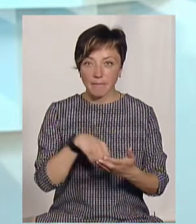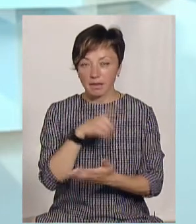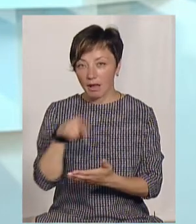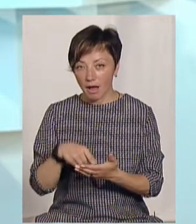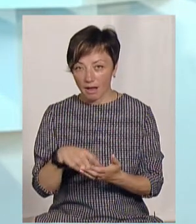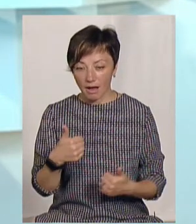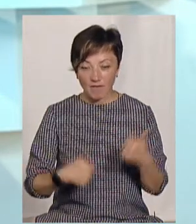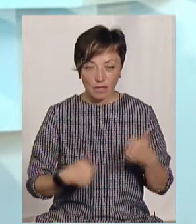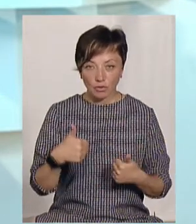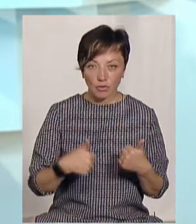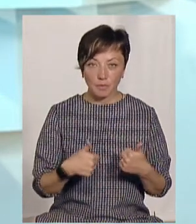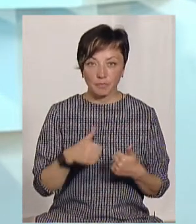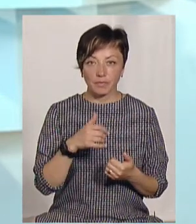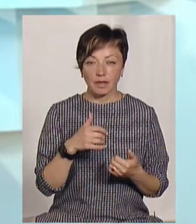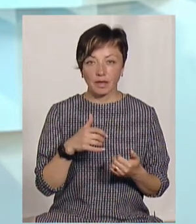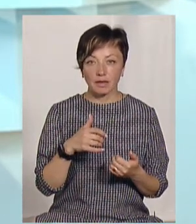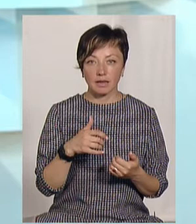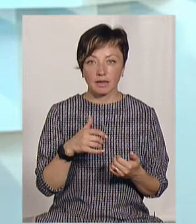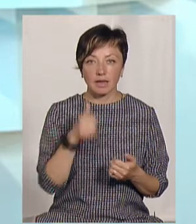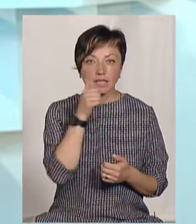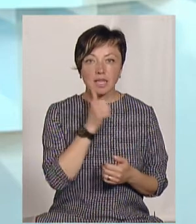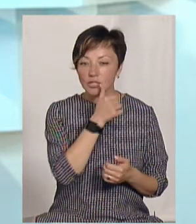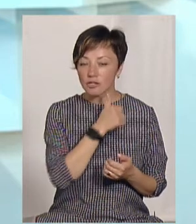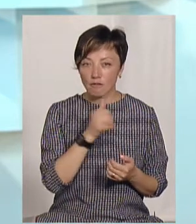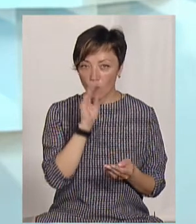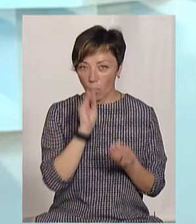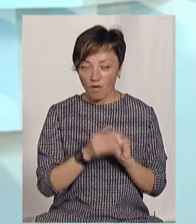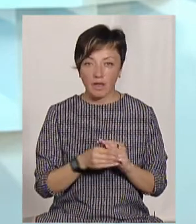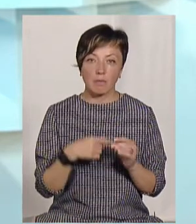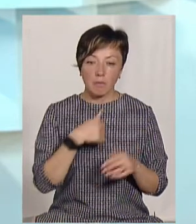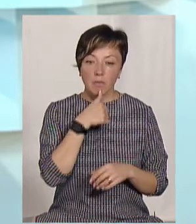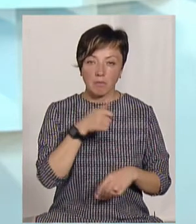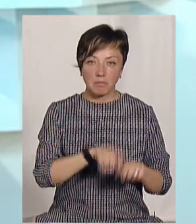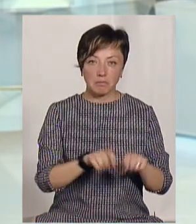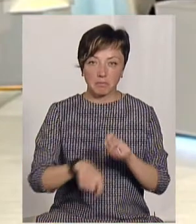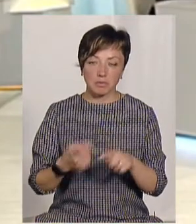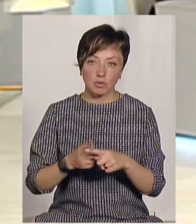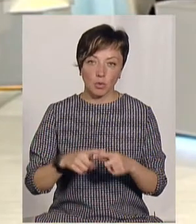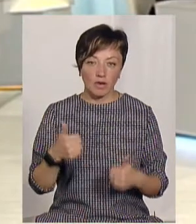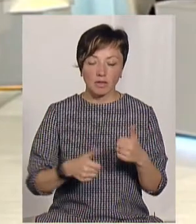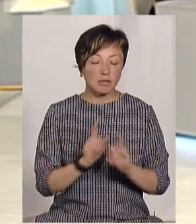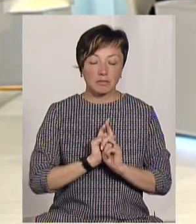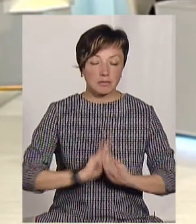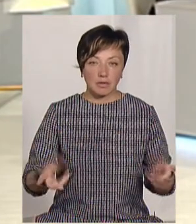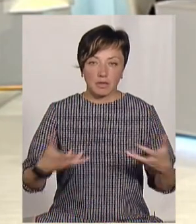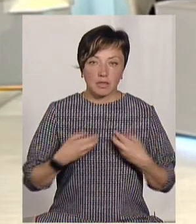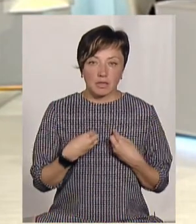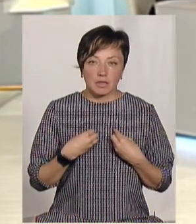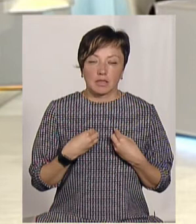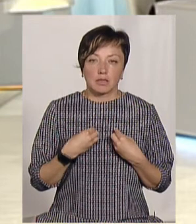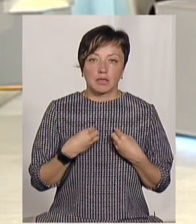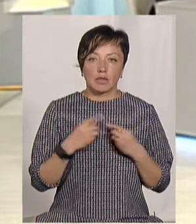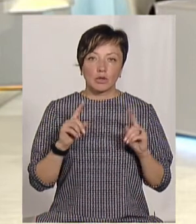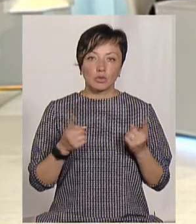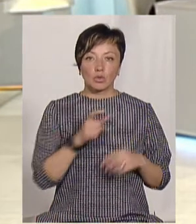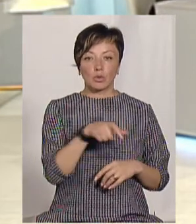квестові, зашифровані. Ми вже проводили тестування цього квесту, ну, неймовірні враження в